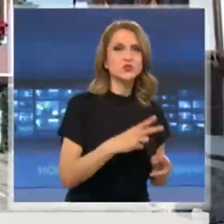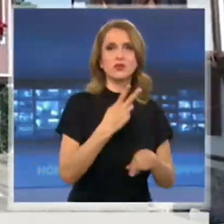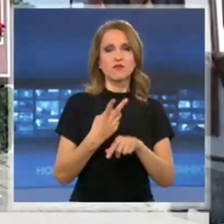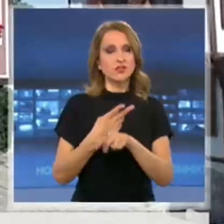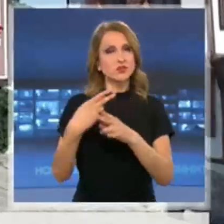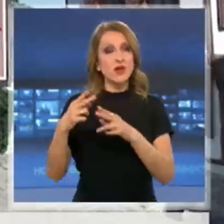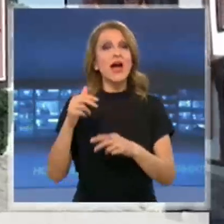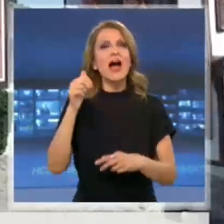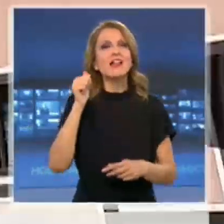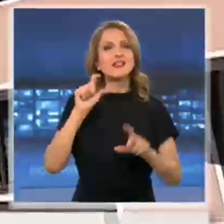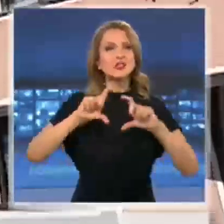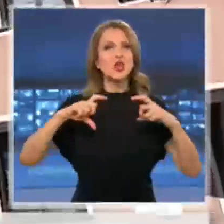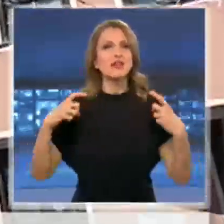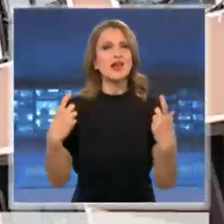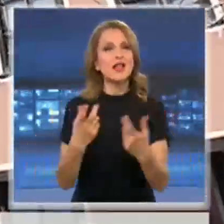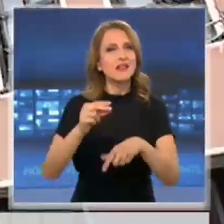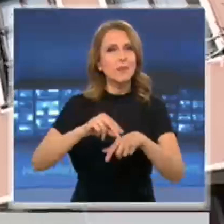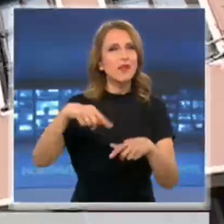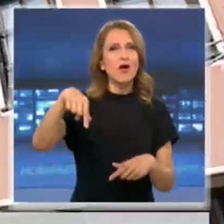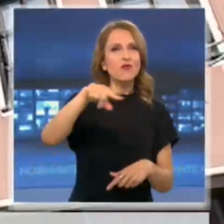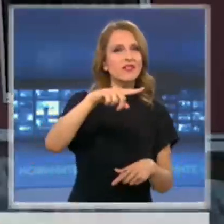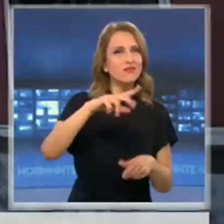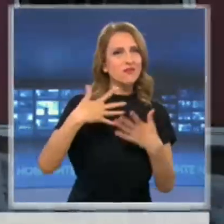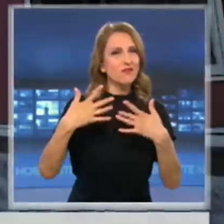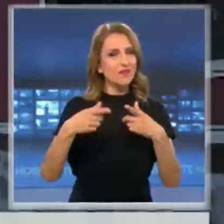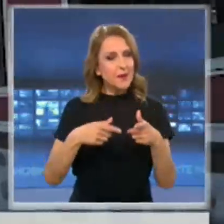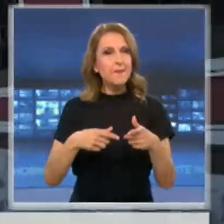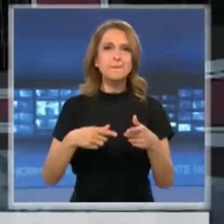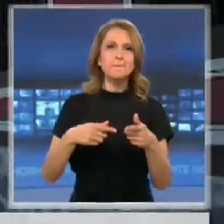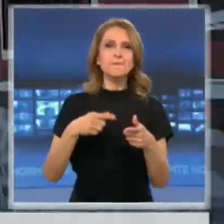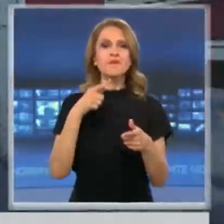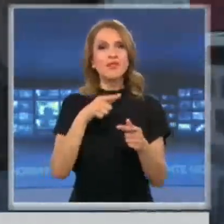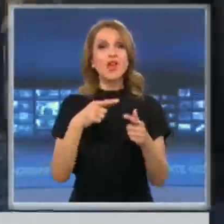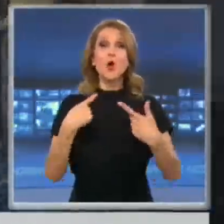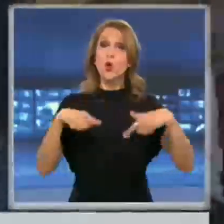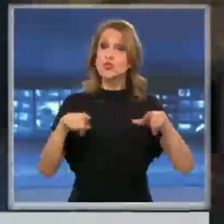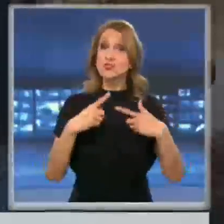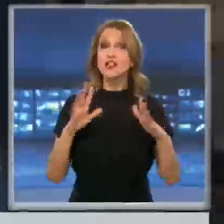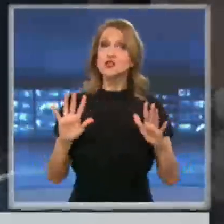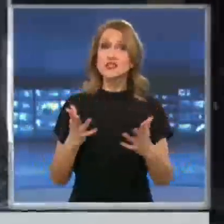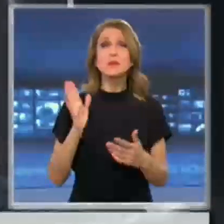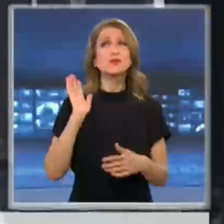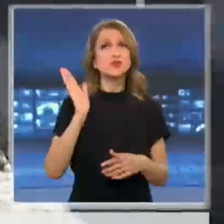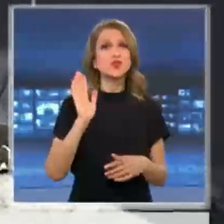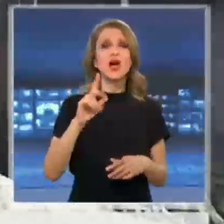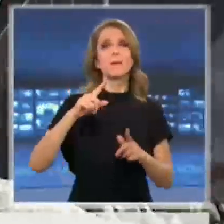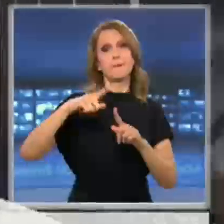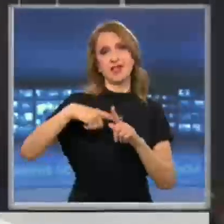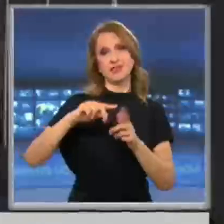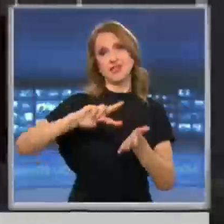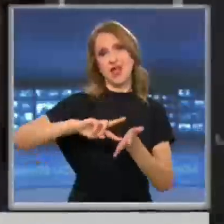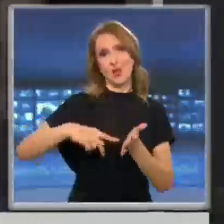театър, който се оказа и най-голямата сцена на Открито, вече е достъпен за хората, но концертите ще започнат едва през месец юли.